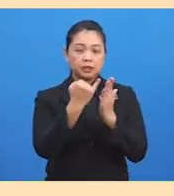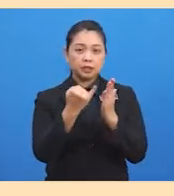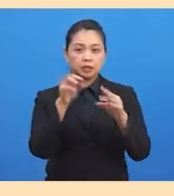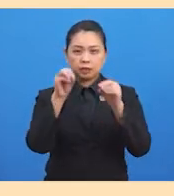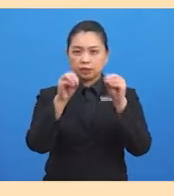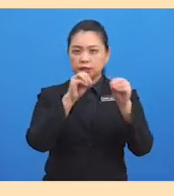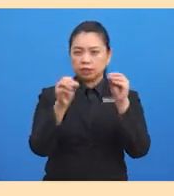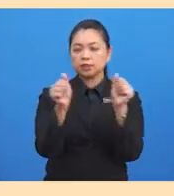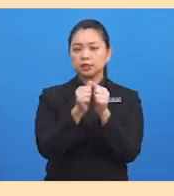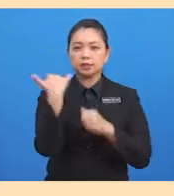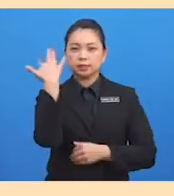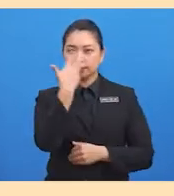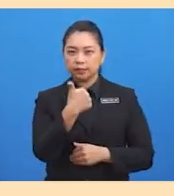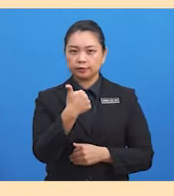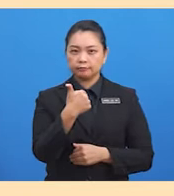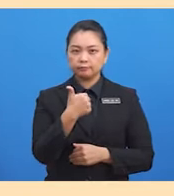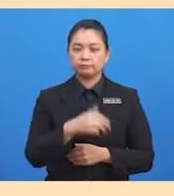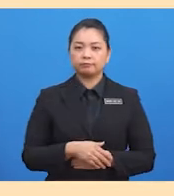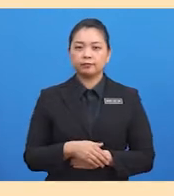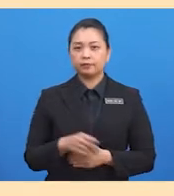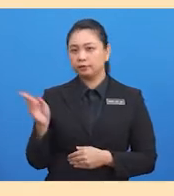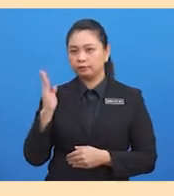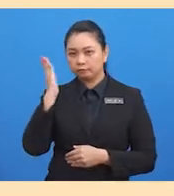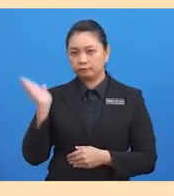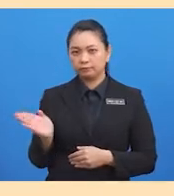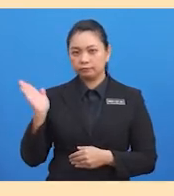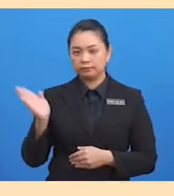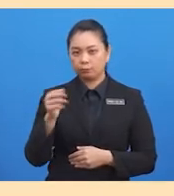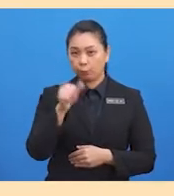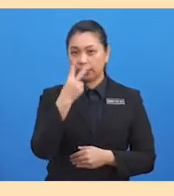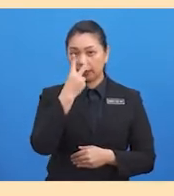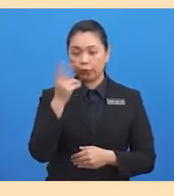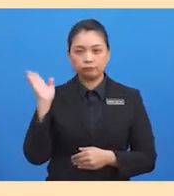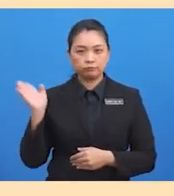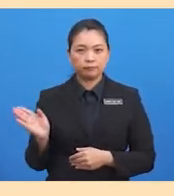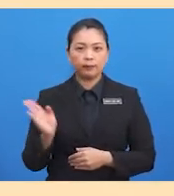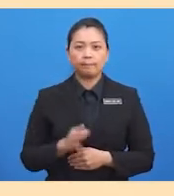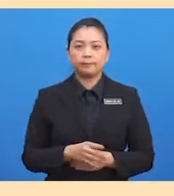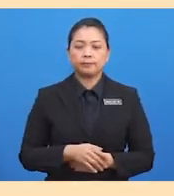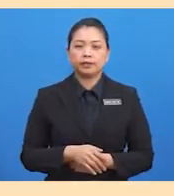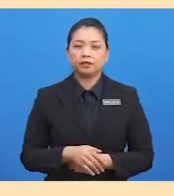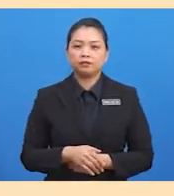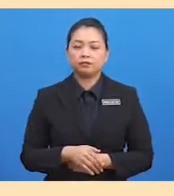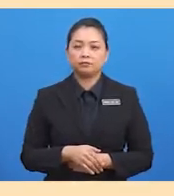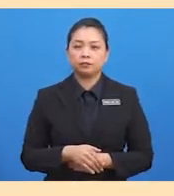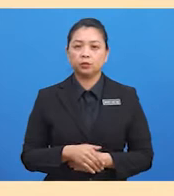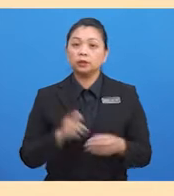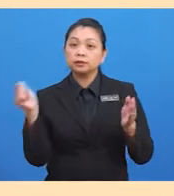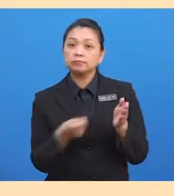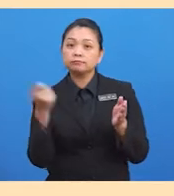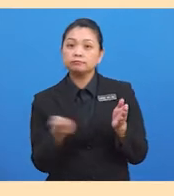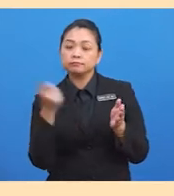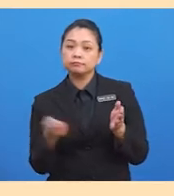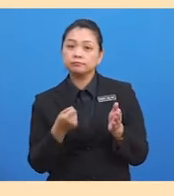sebagai contoh, dalam slide yang ditunjukkan, murid-murid dapat lihat gendang gangsa